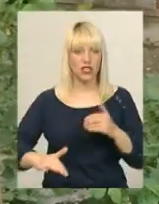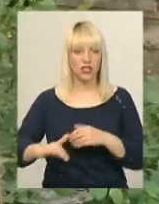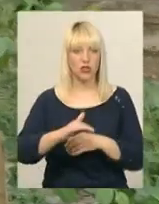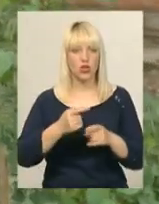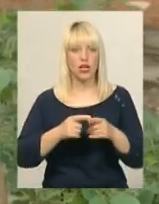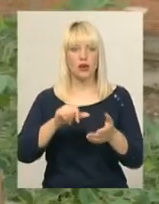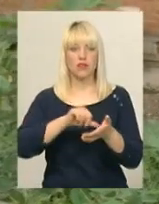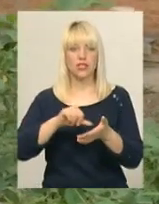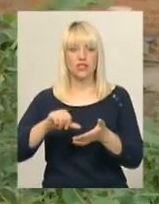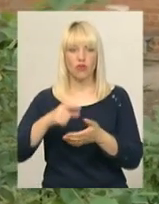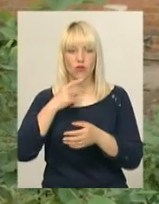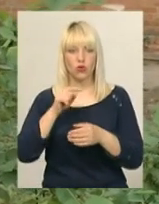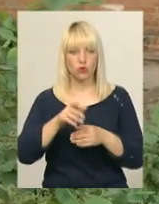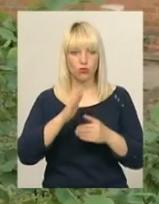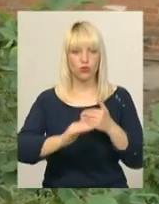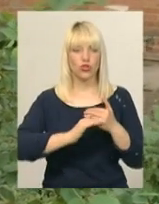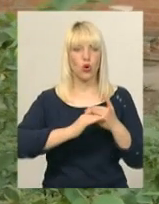кущами і деревами тут залишиться.